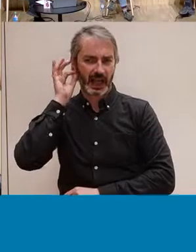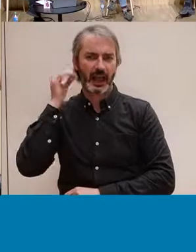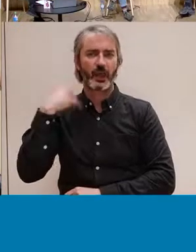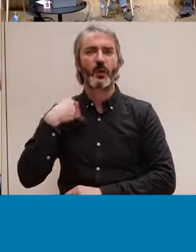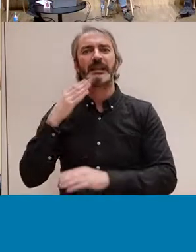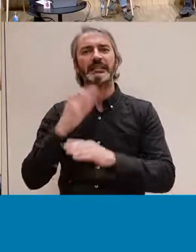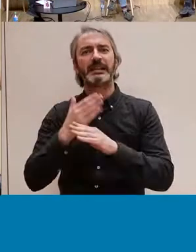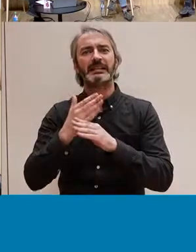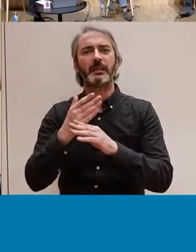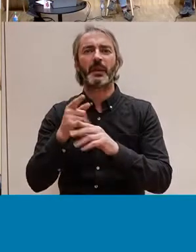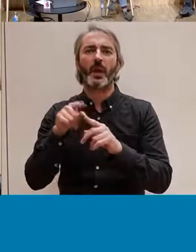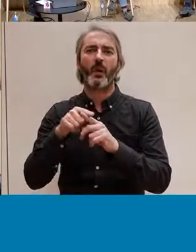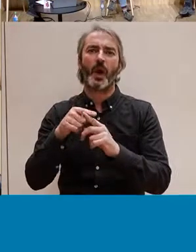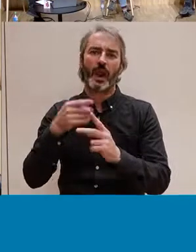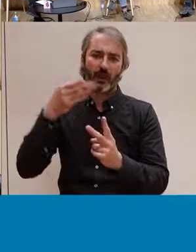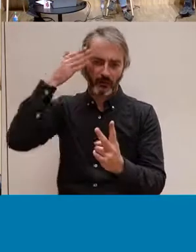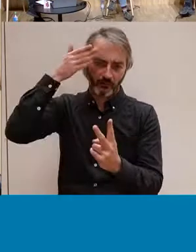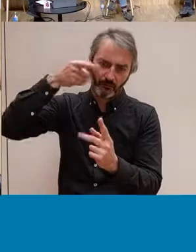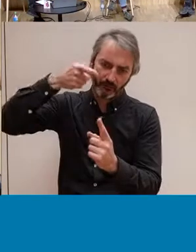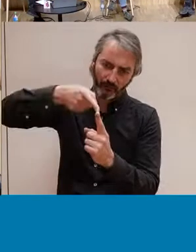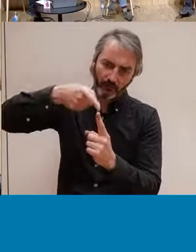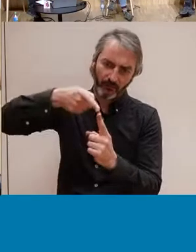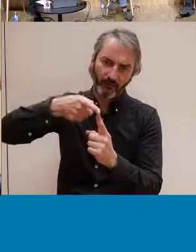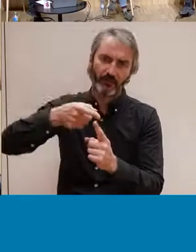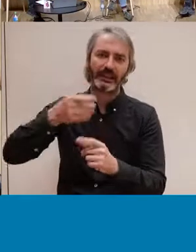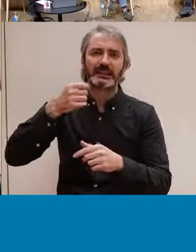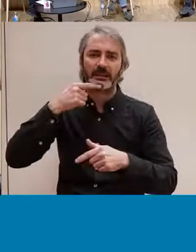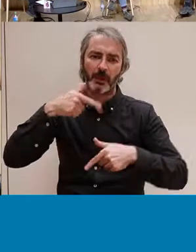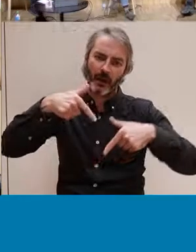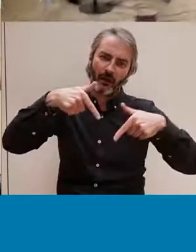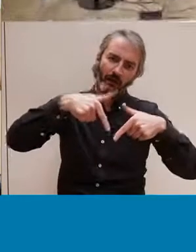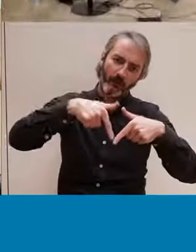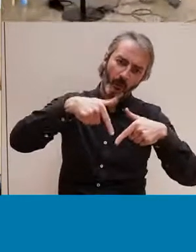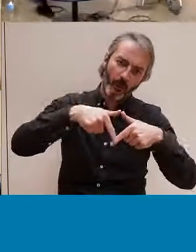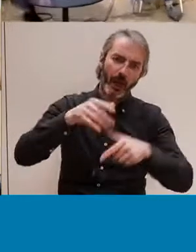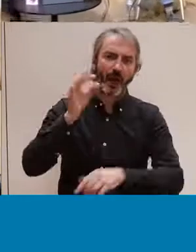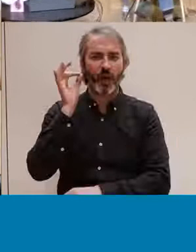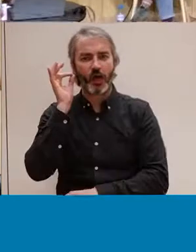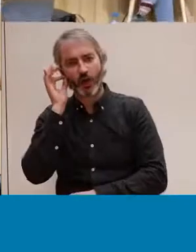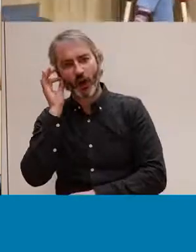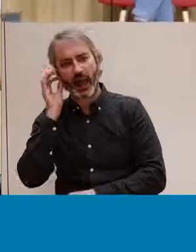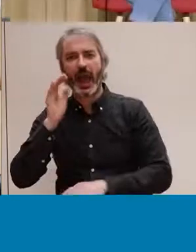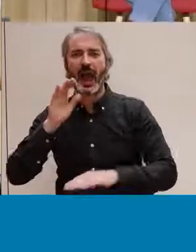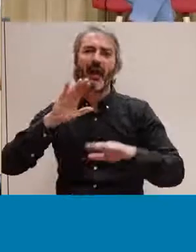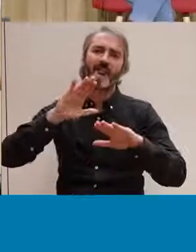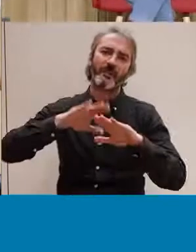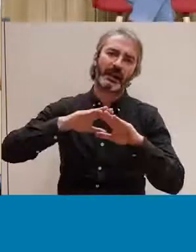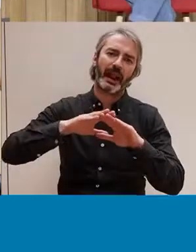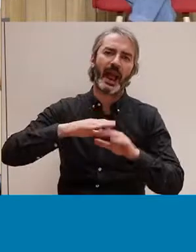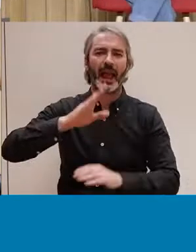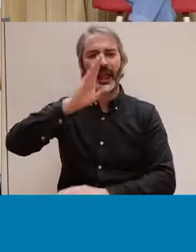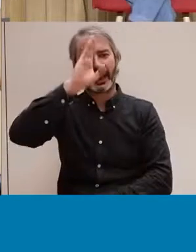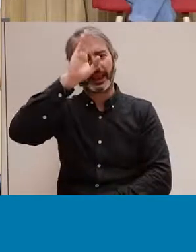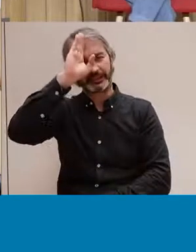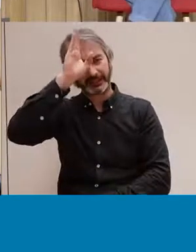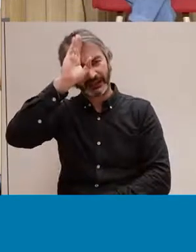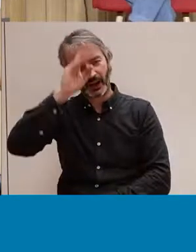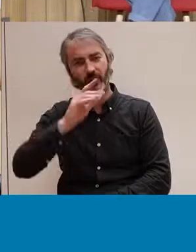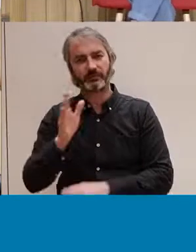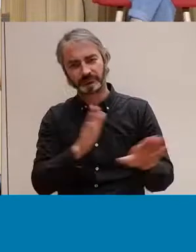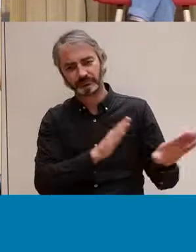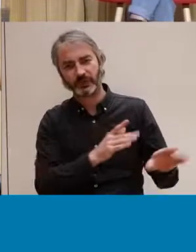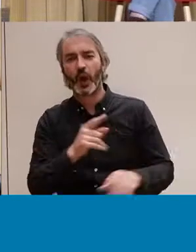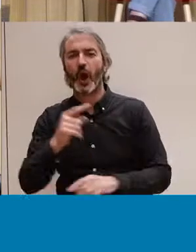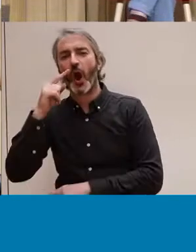dicotomia que sempre ens han dit, no? De vulva, dona, femení, hetero, home,